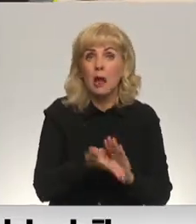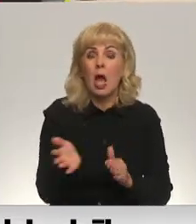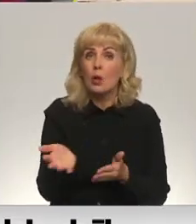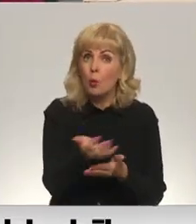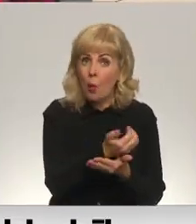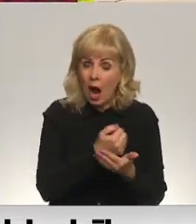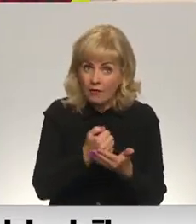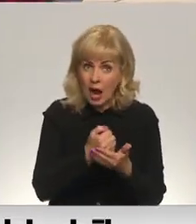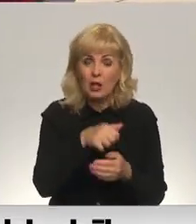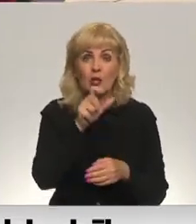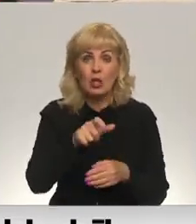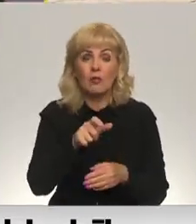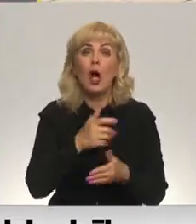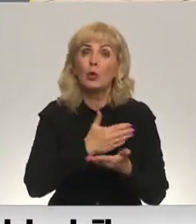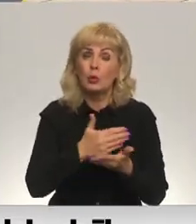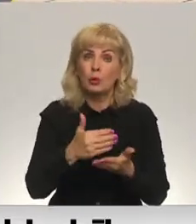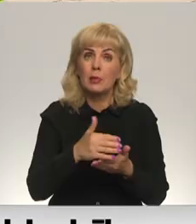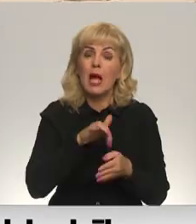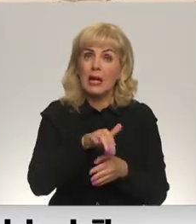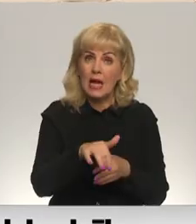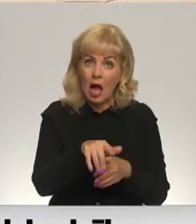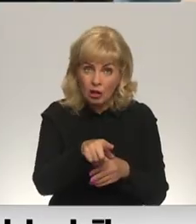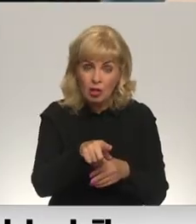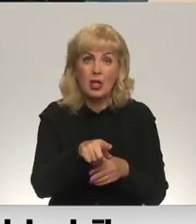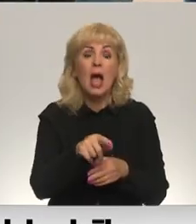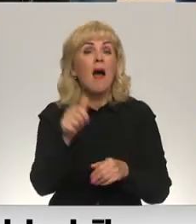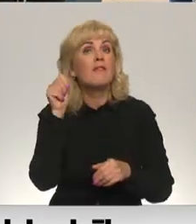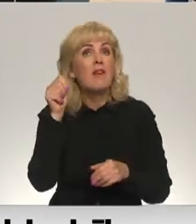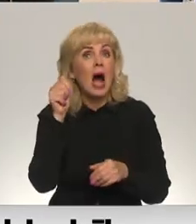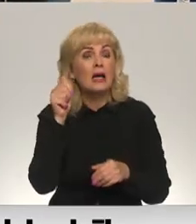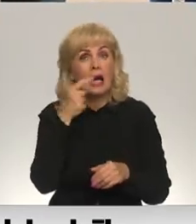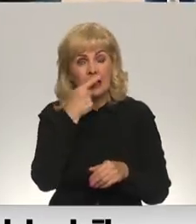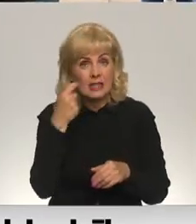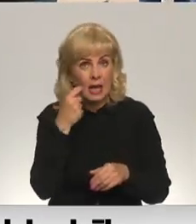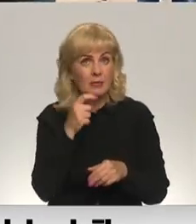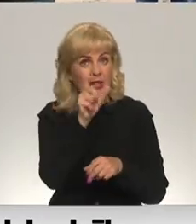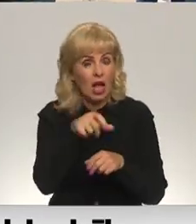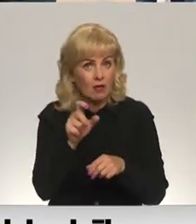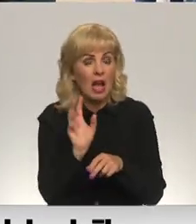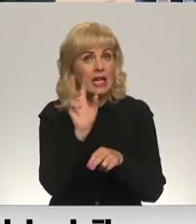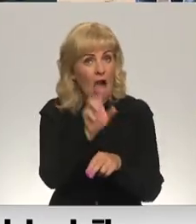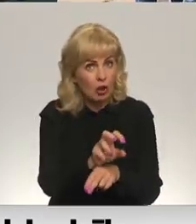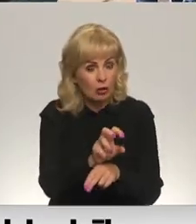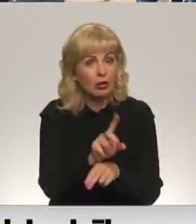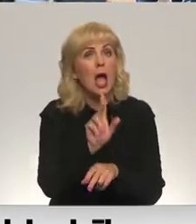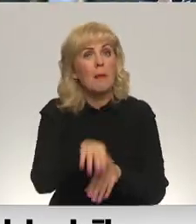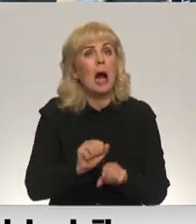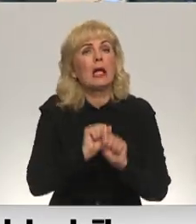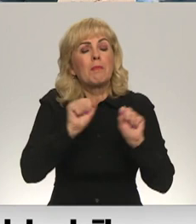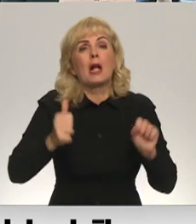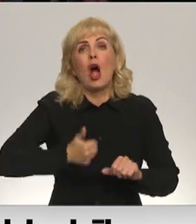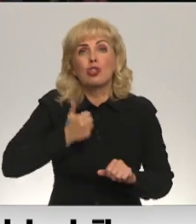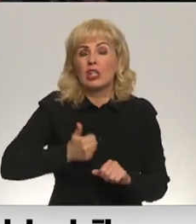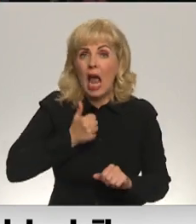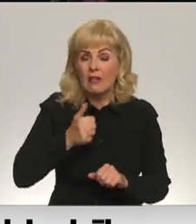cilvēki turpināja doties uz parku. Vakarpusē pāris simt sanākušo jau uzvedās agresīvu un brauvarīgi, to starp slavienot Krieviju un